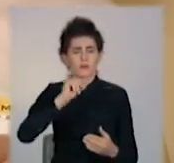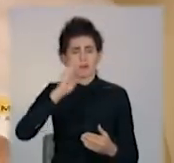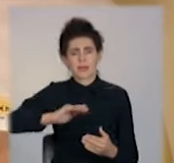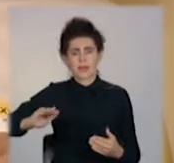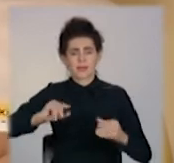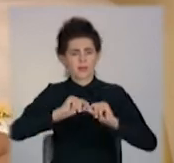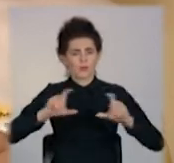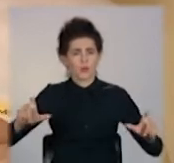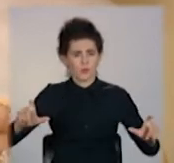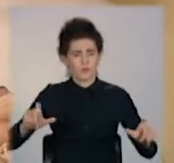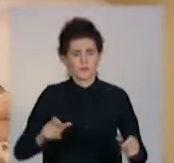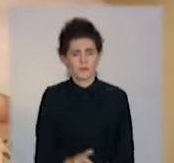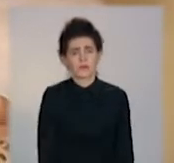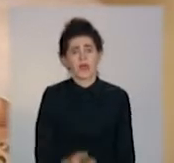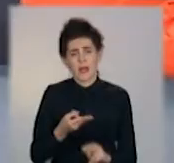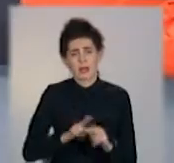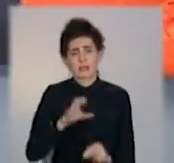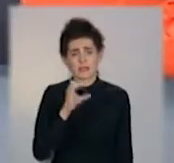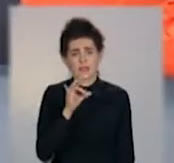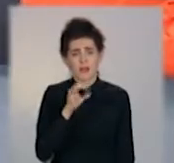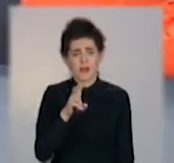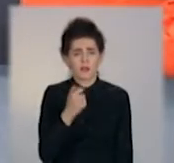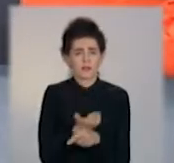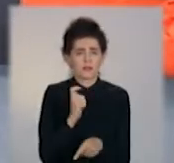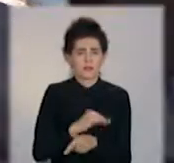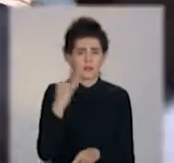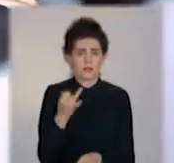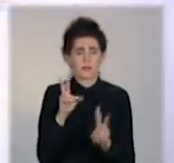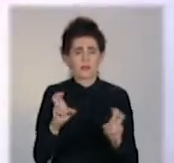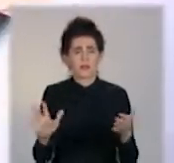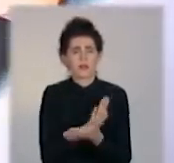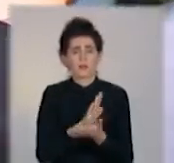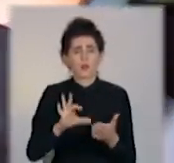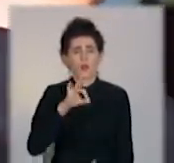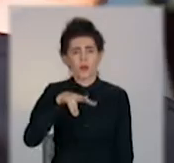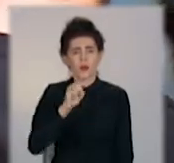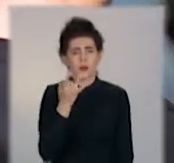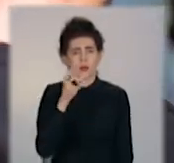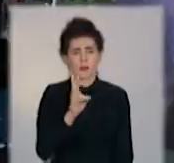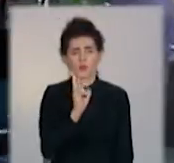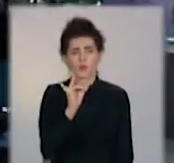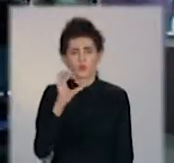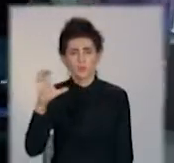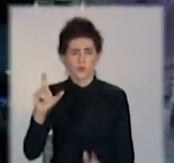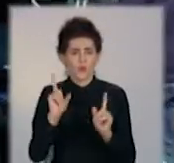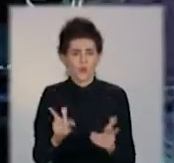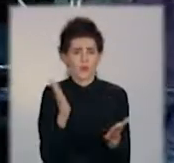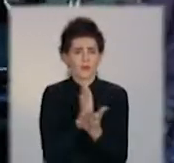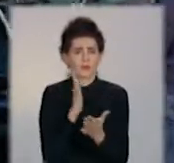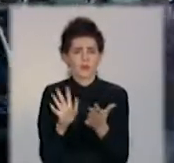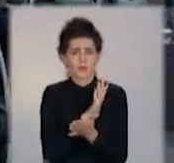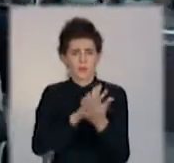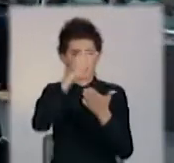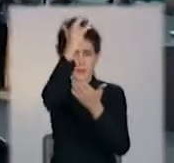серіал буде дуже популярним і після карантину. Безкоштовний онлайн-курс можна переглянути на сайті, сторінках фонд Ріната Ахметова та